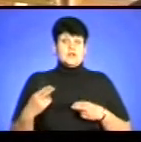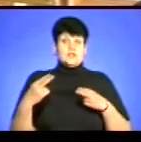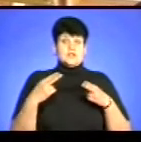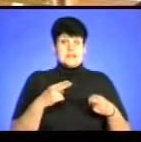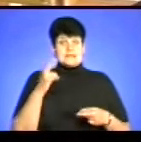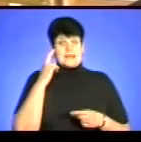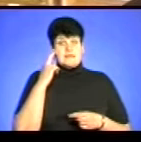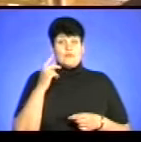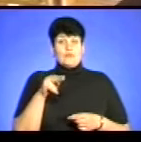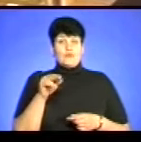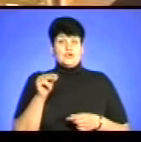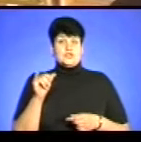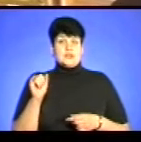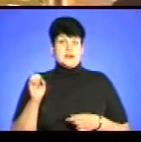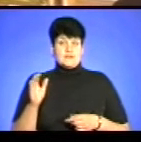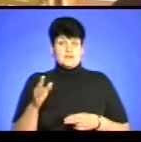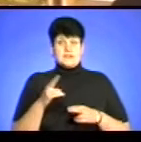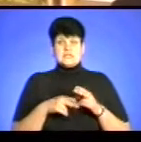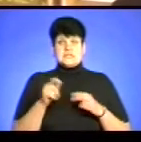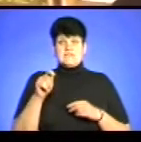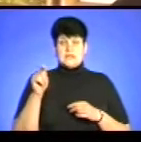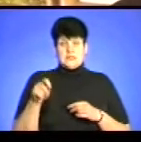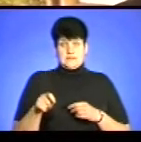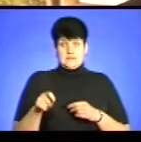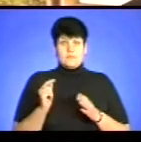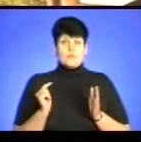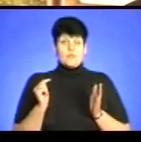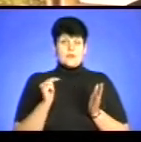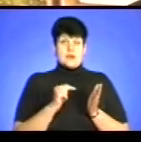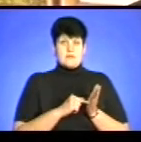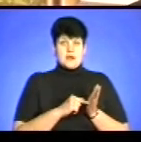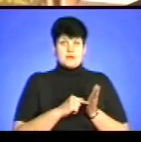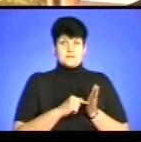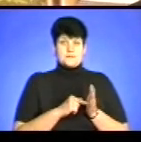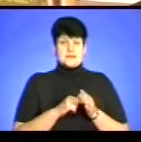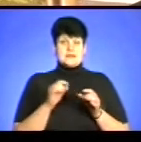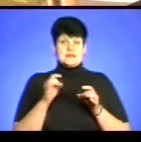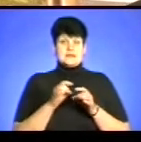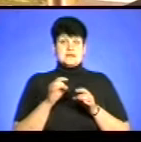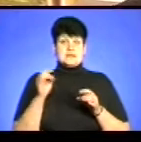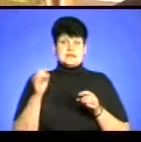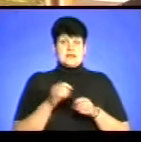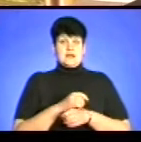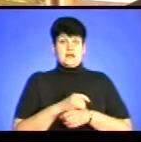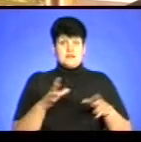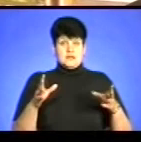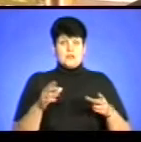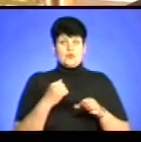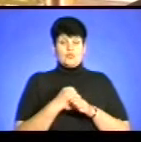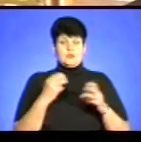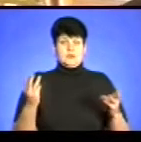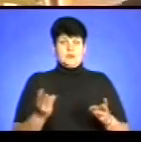в Почаїв. Наприкінці війни потрапляє снаряд в його майстерню і роботи згорають.